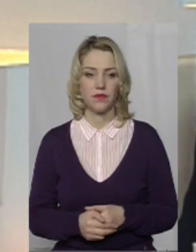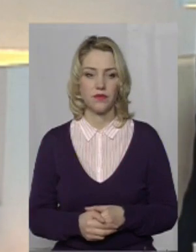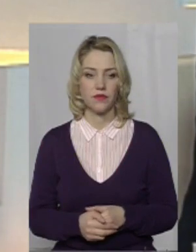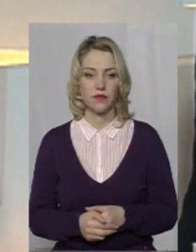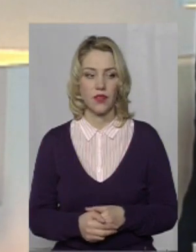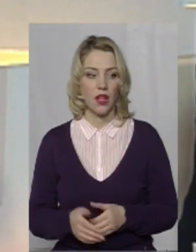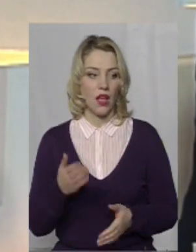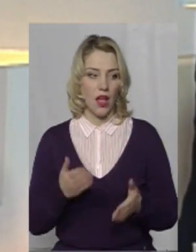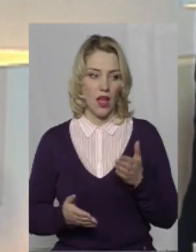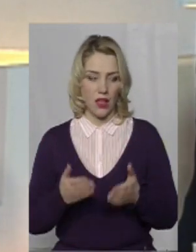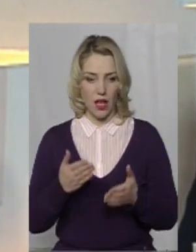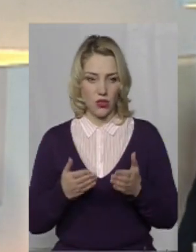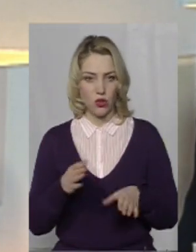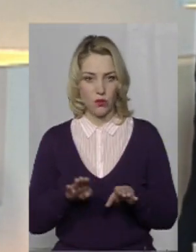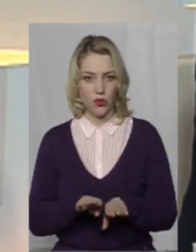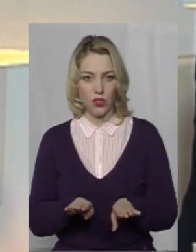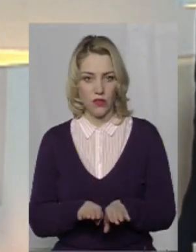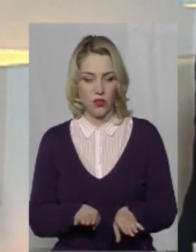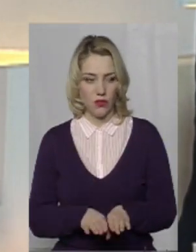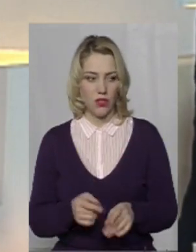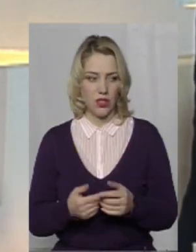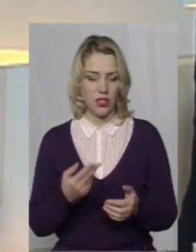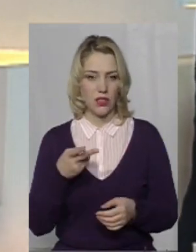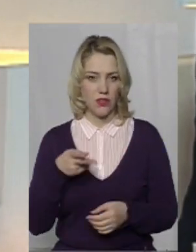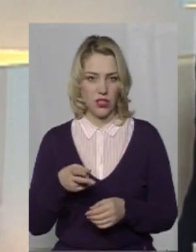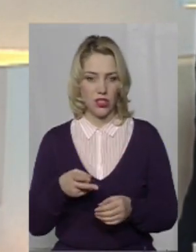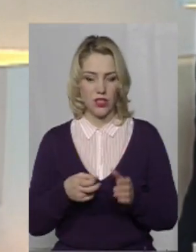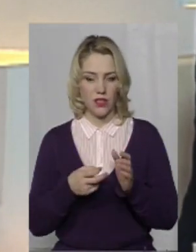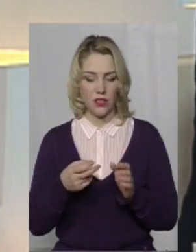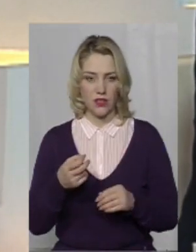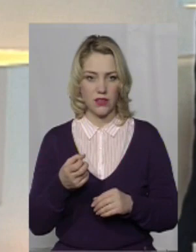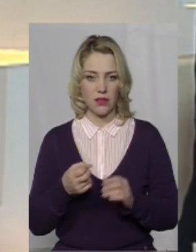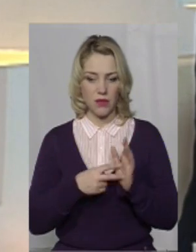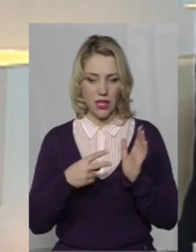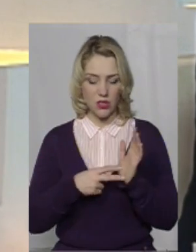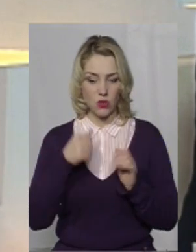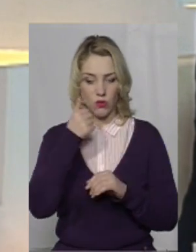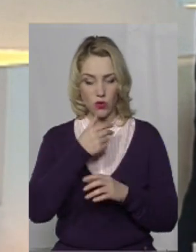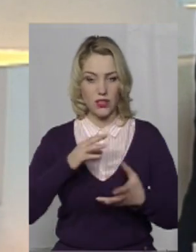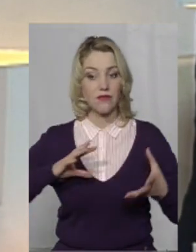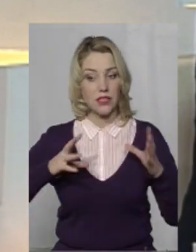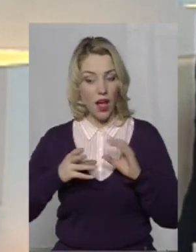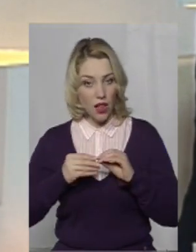Якщо порівнювати з 2017 році, то взагалом, взагальному,